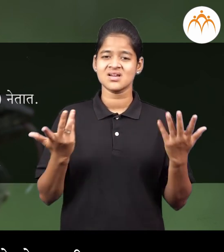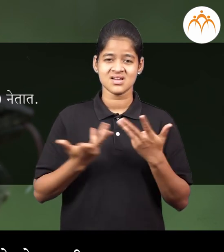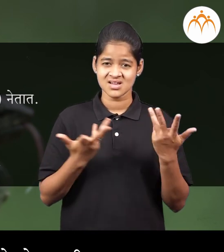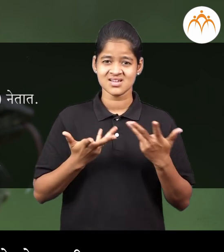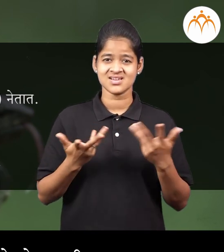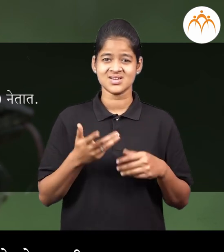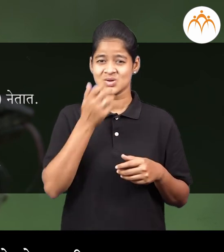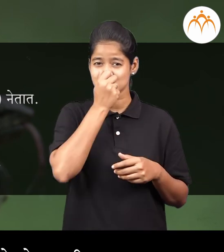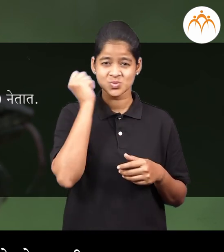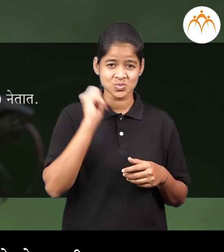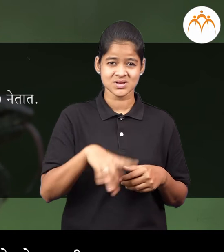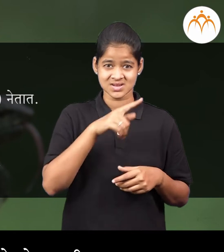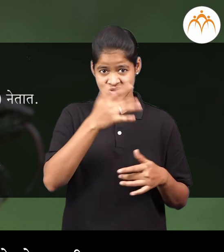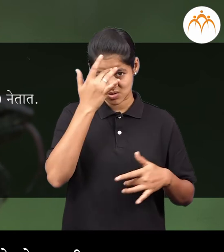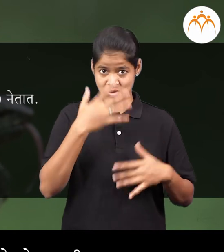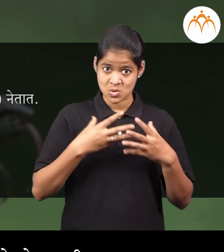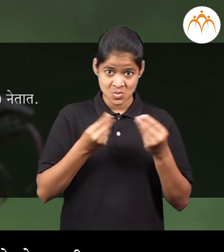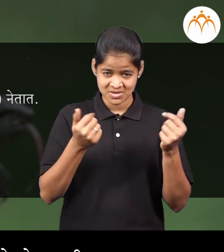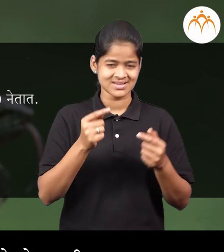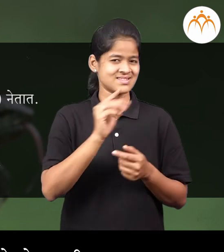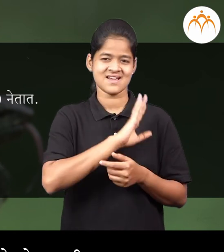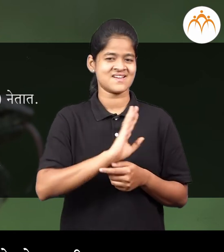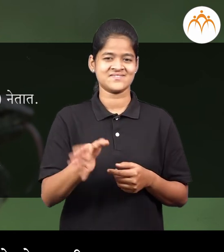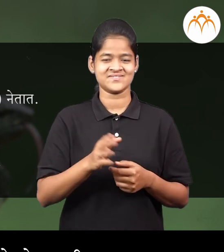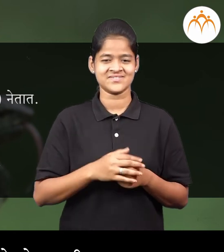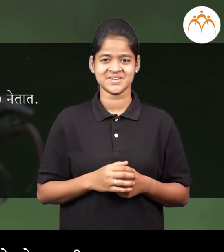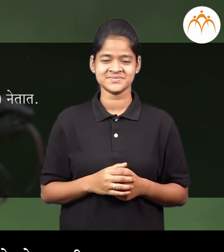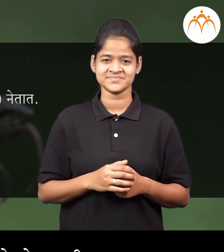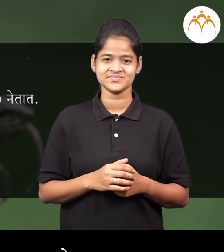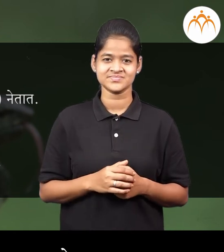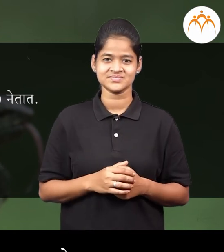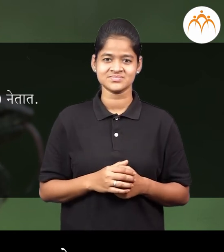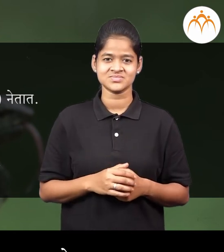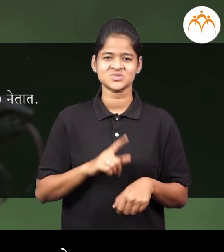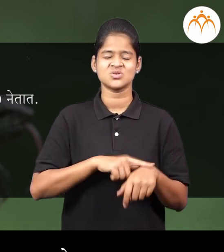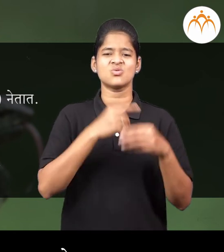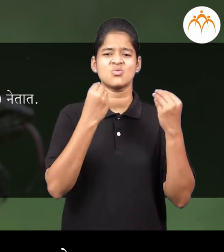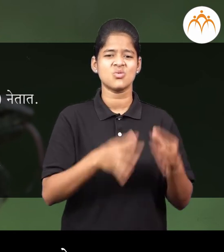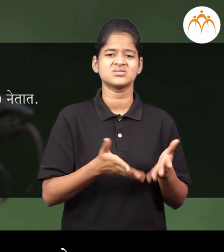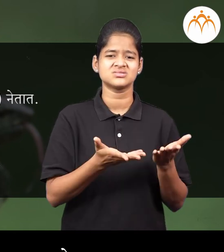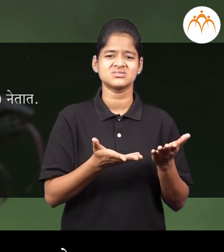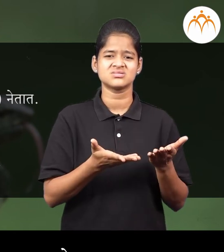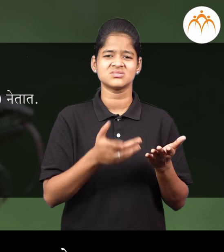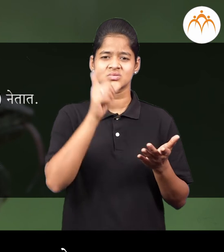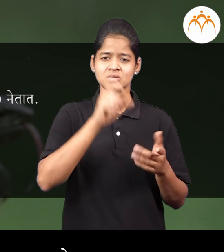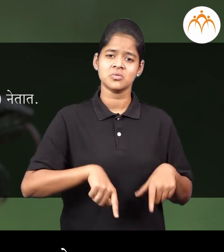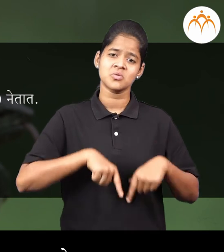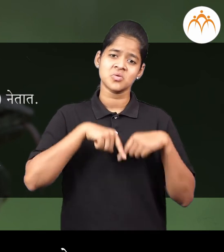कारण मंत्र महणून रोग बरे होत नाईत आसे करन्यात वेड़ वाया जातो